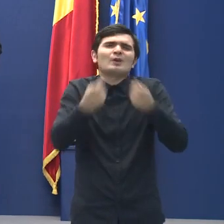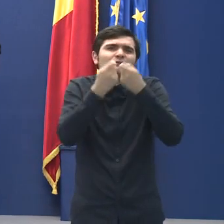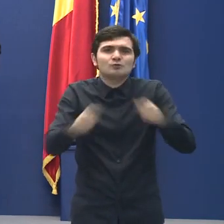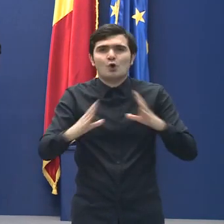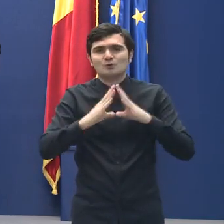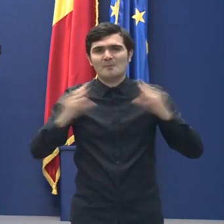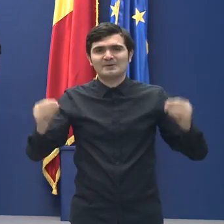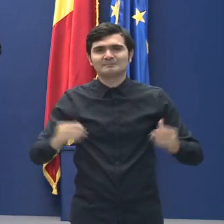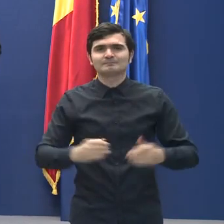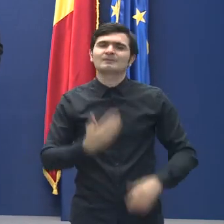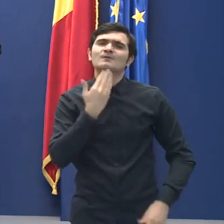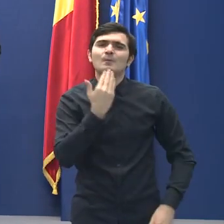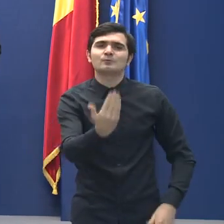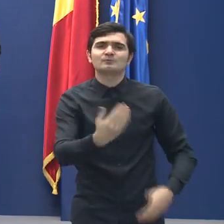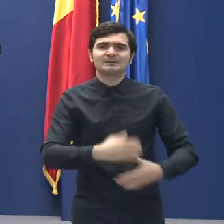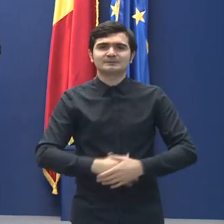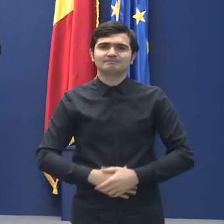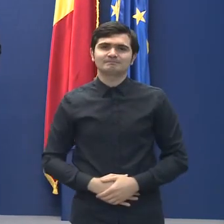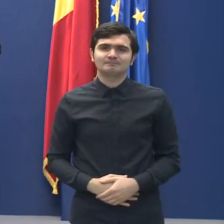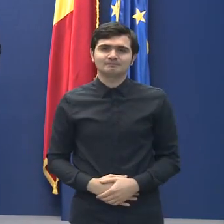toți românii. Vă mulțumesc!